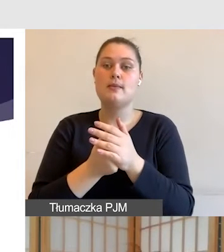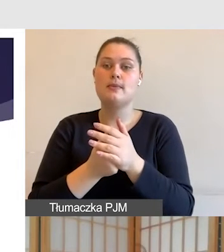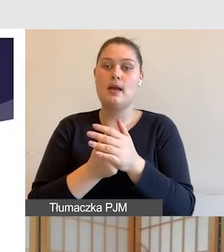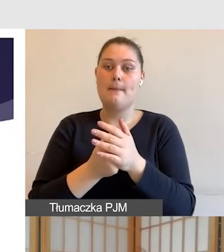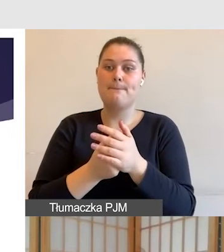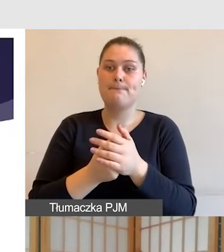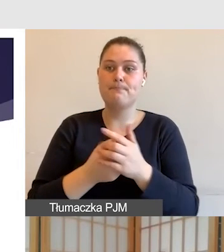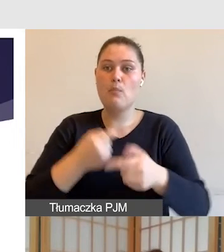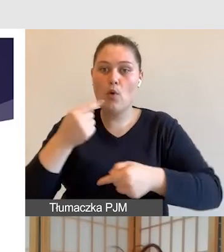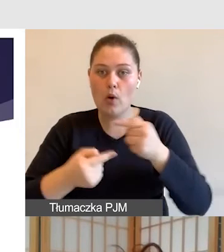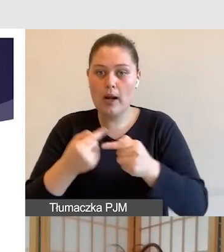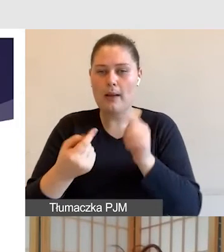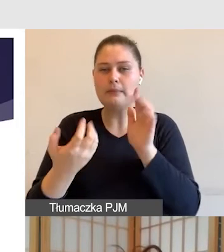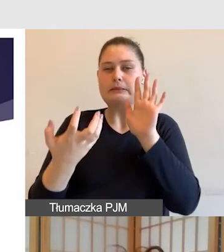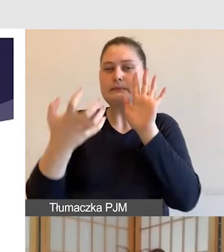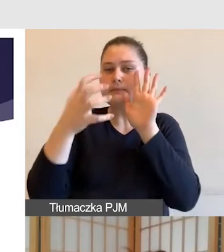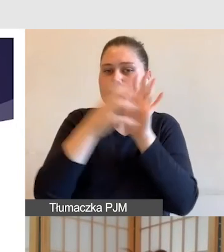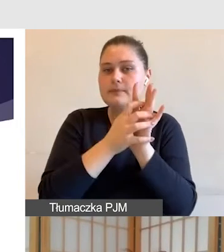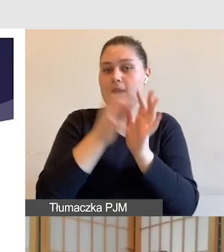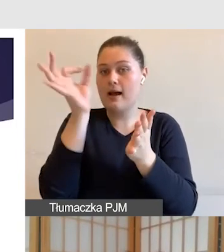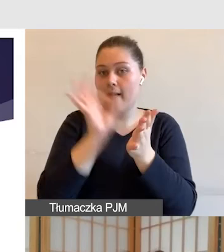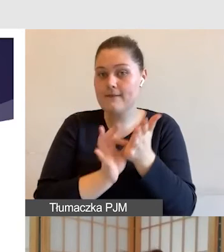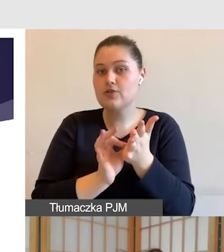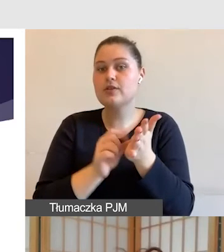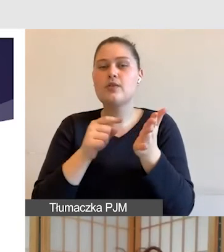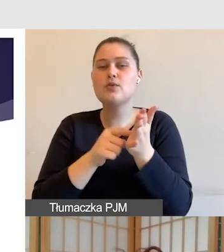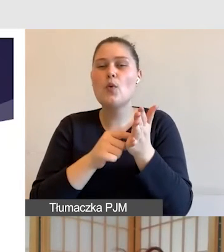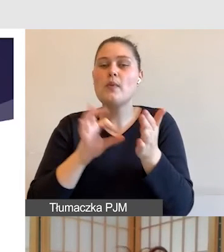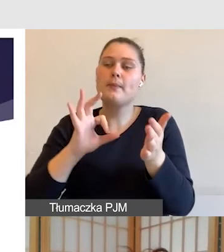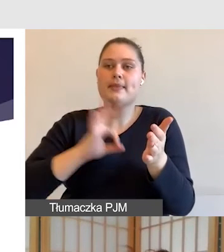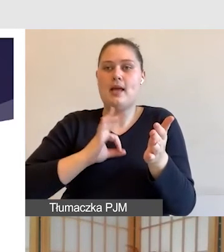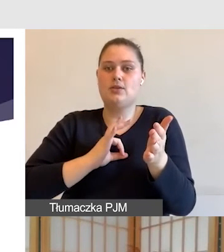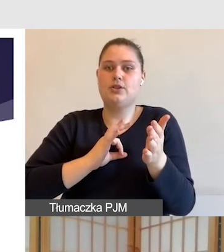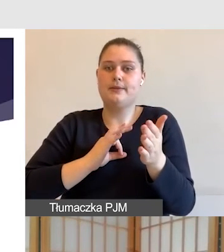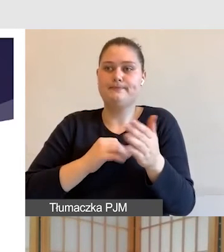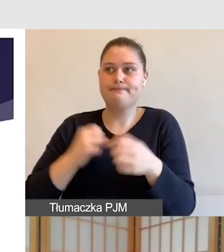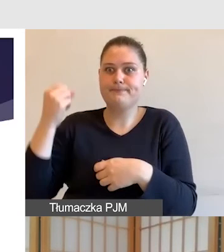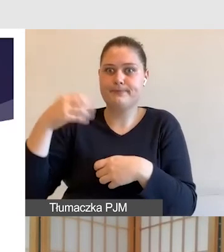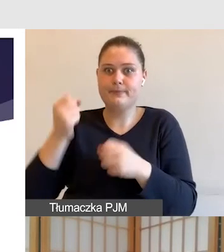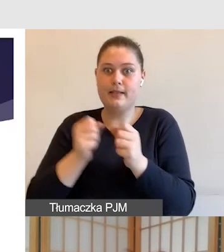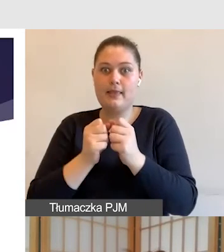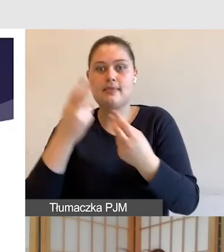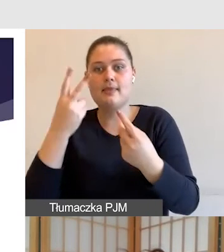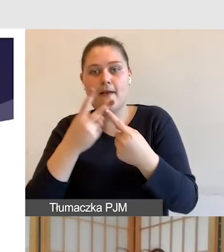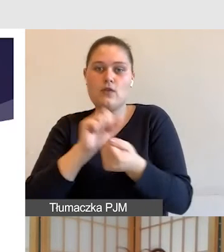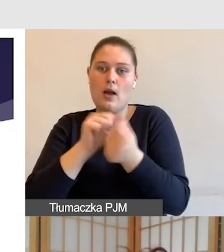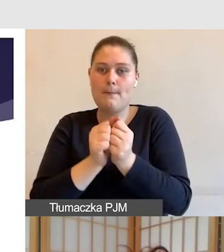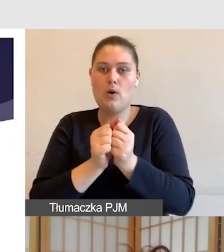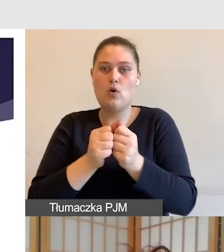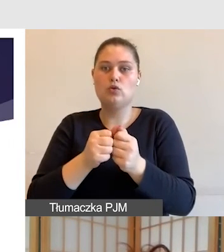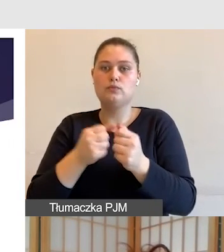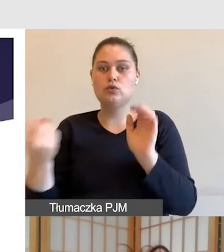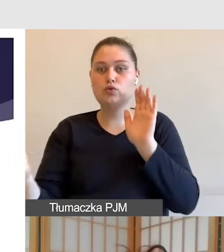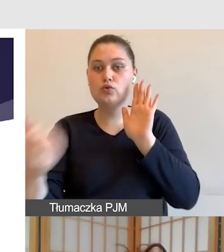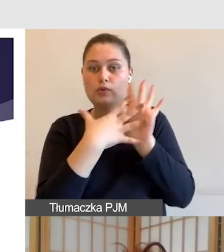rzutnik już jest słaby bądź ekran jest za mały, wtedy również nasi uczestnicy wydarzenia mogą nam zwrócić uwagę, że